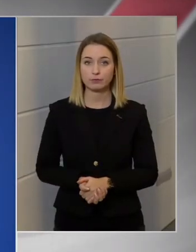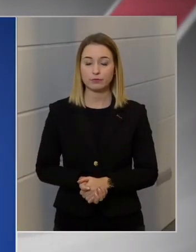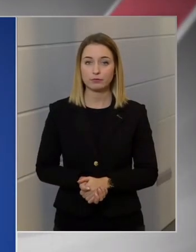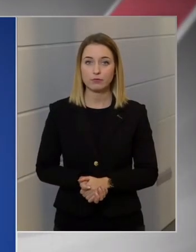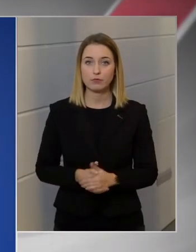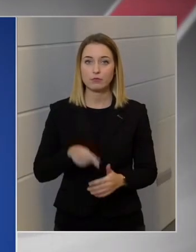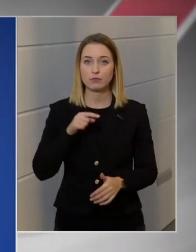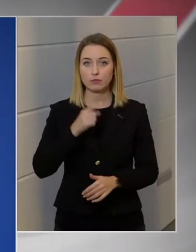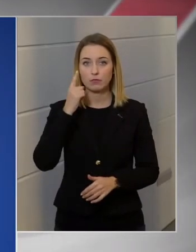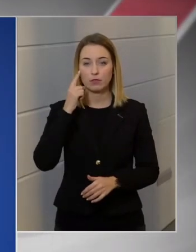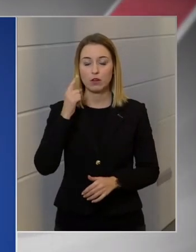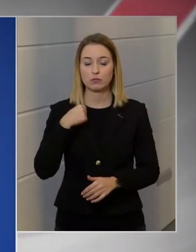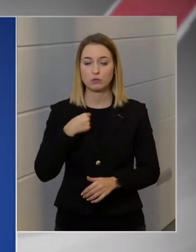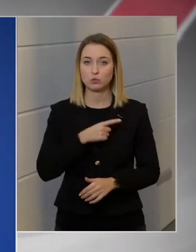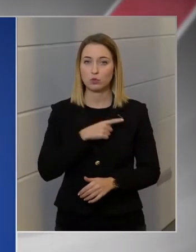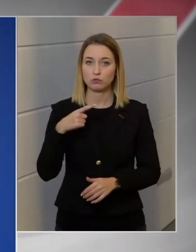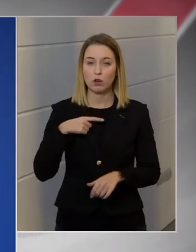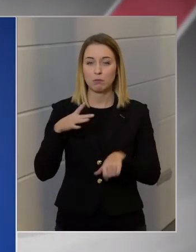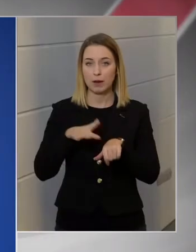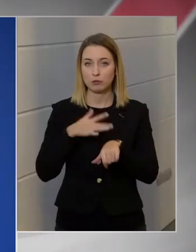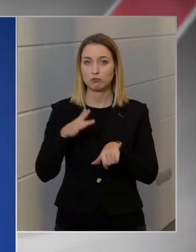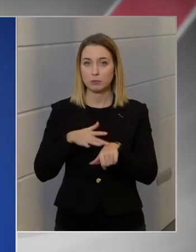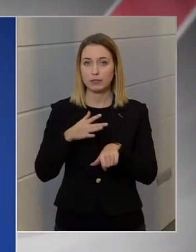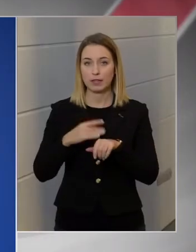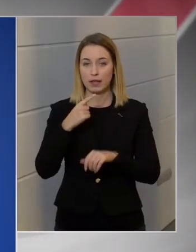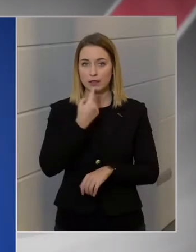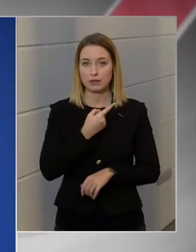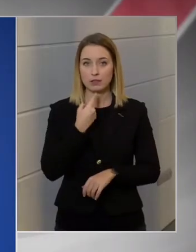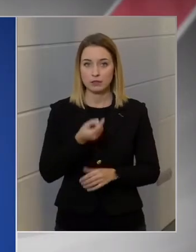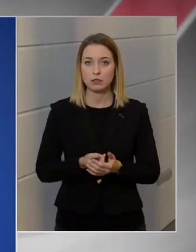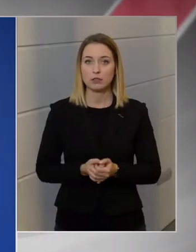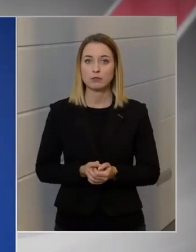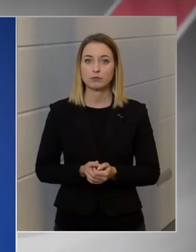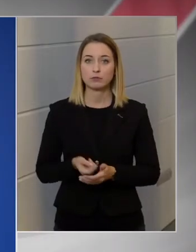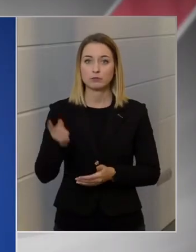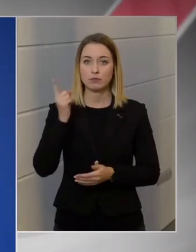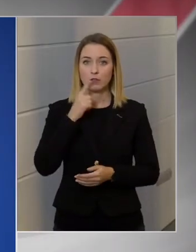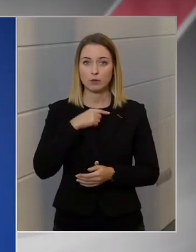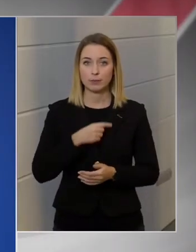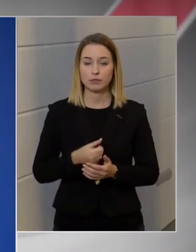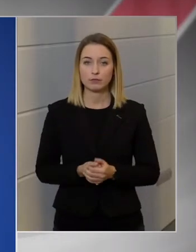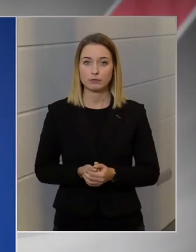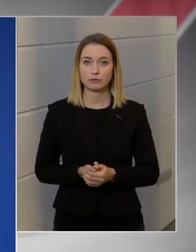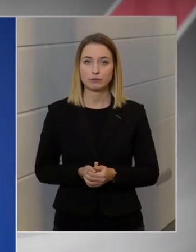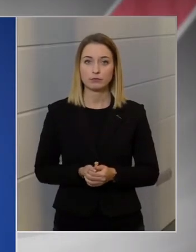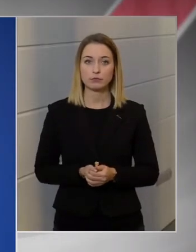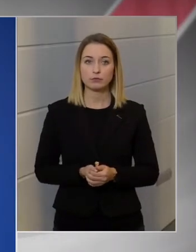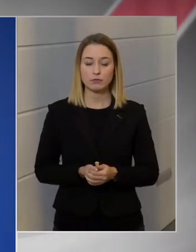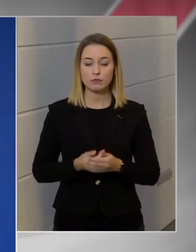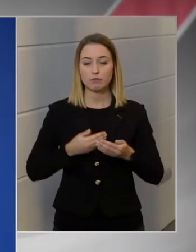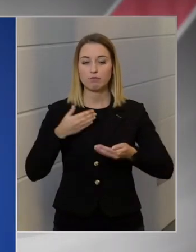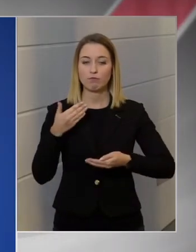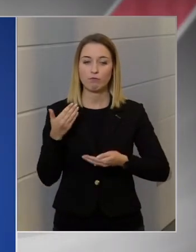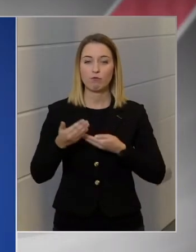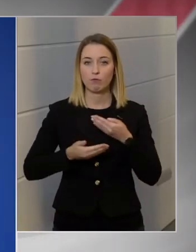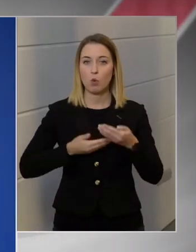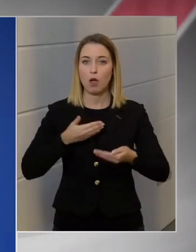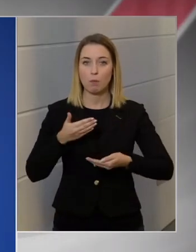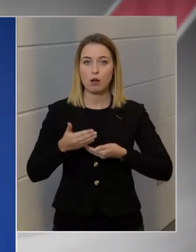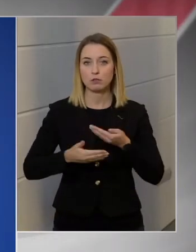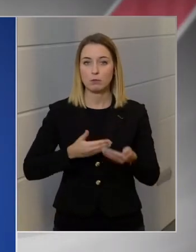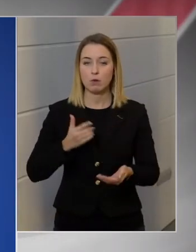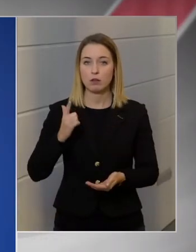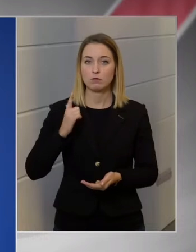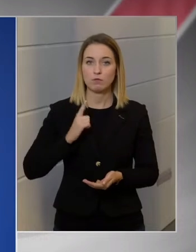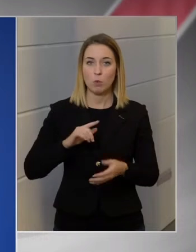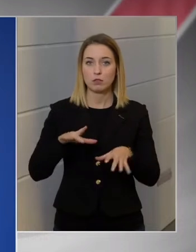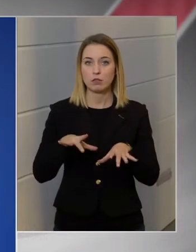Azt tudom csak megismételni, amit egyébként a folyamatban volt